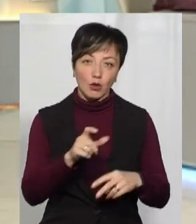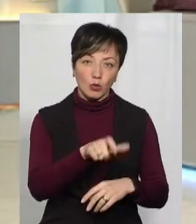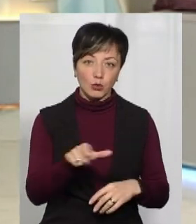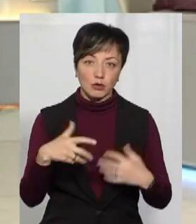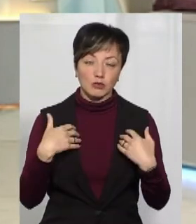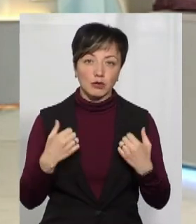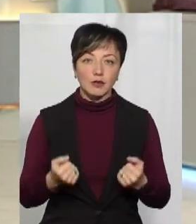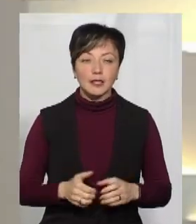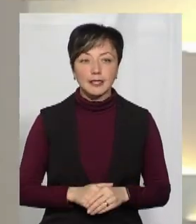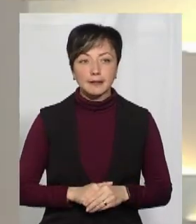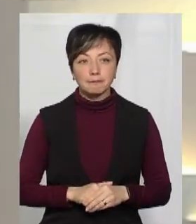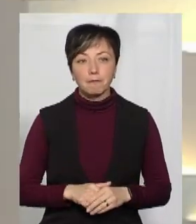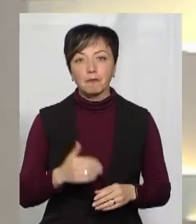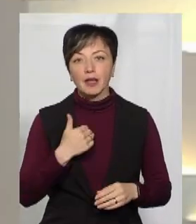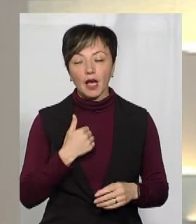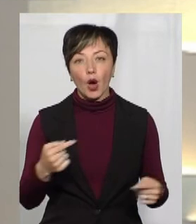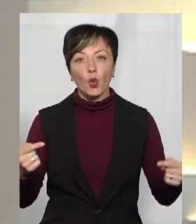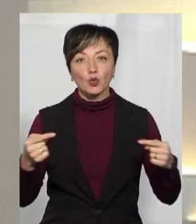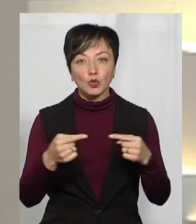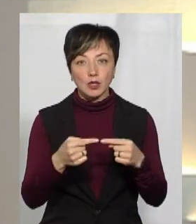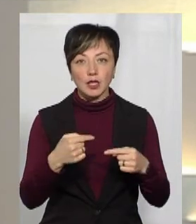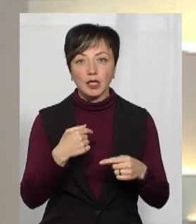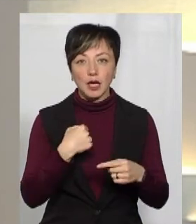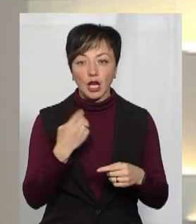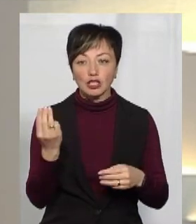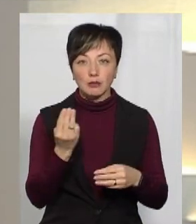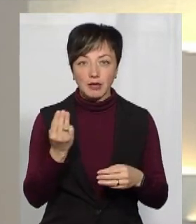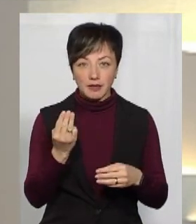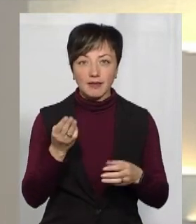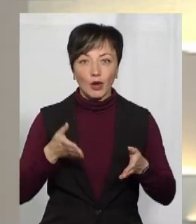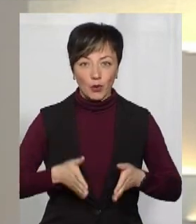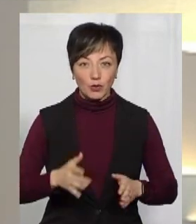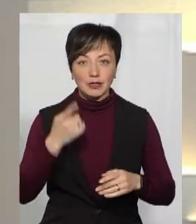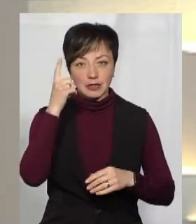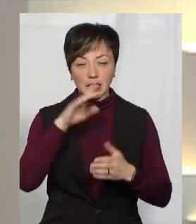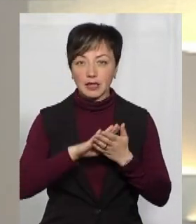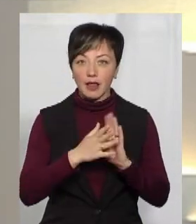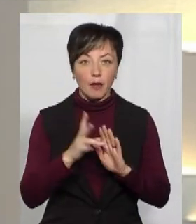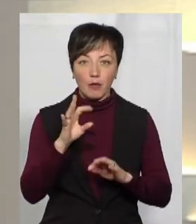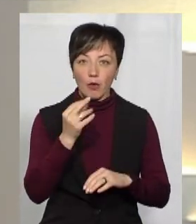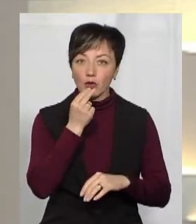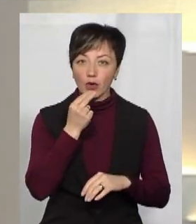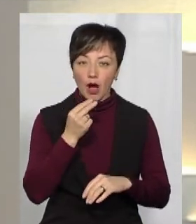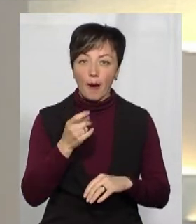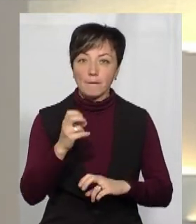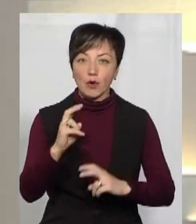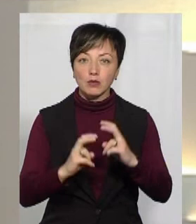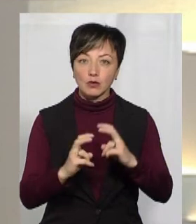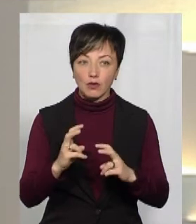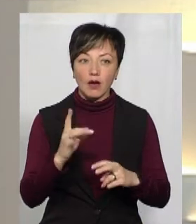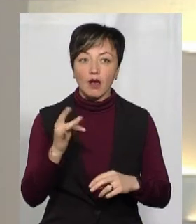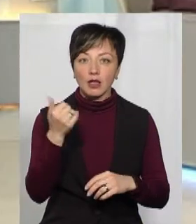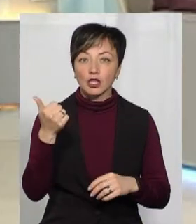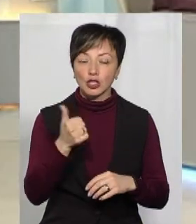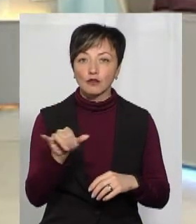небезпеку людей. Я уточню, тому що я з Шепетівки родом і знаю, ситуацію йдеться не про продовольчі, а про промислове. Який